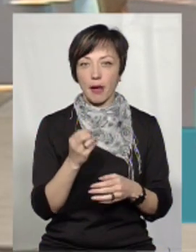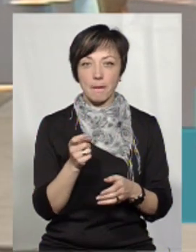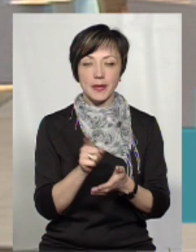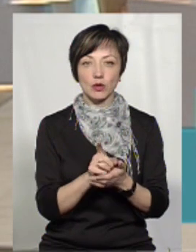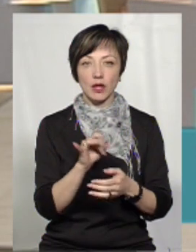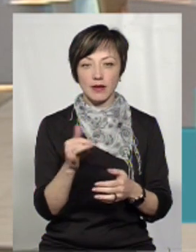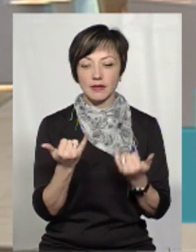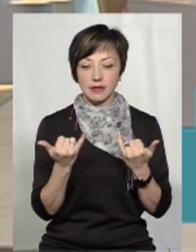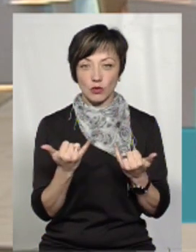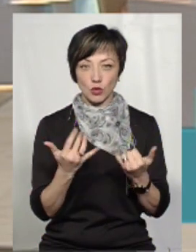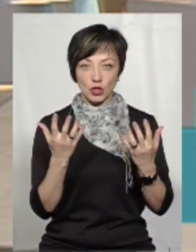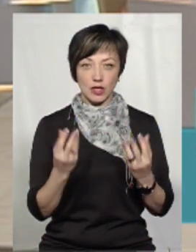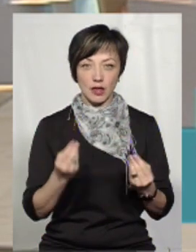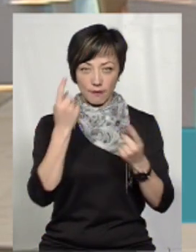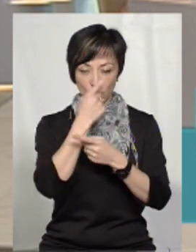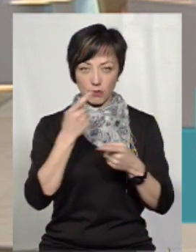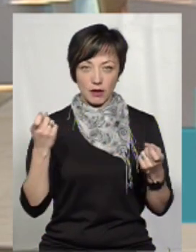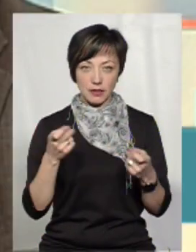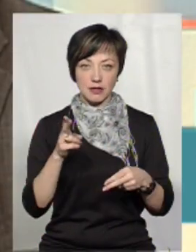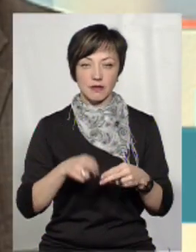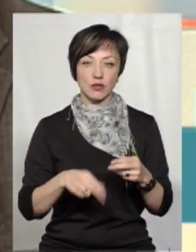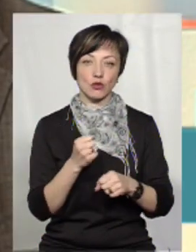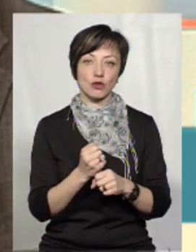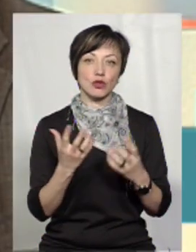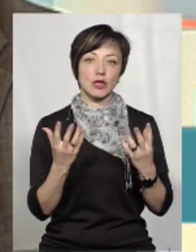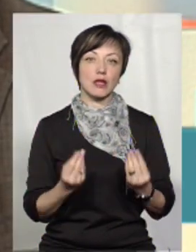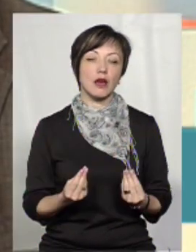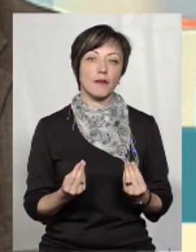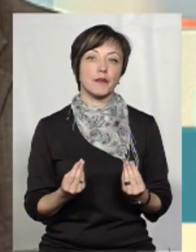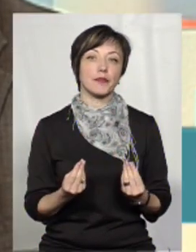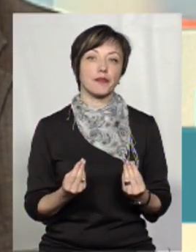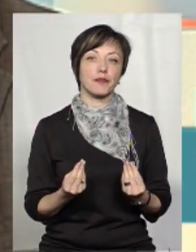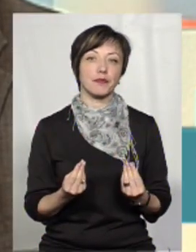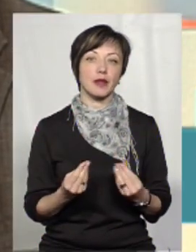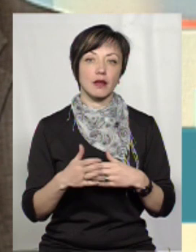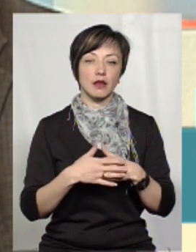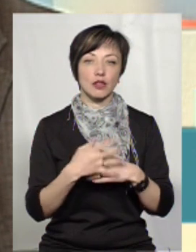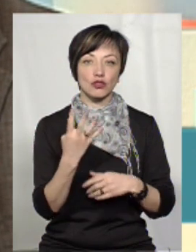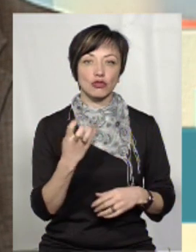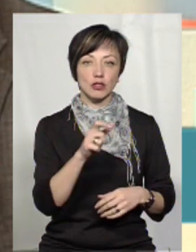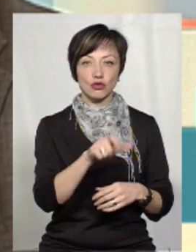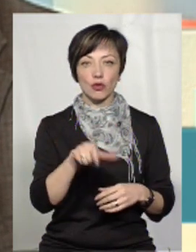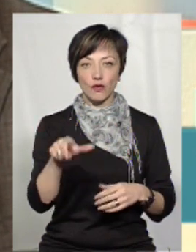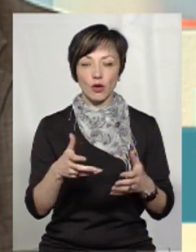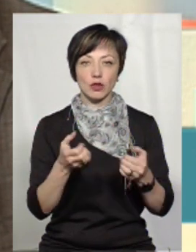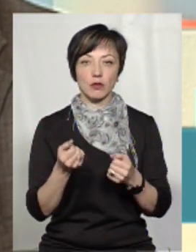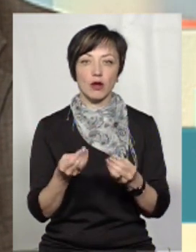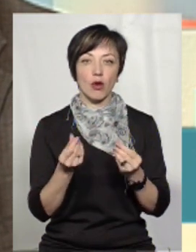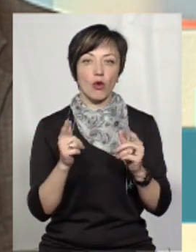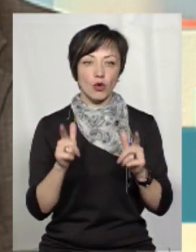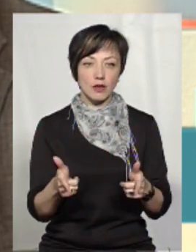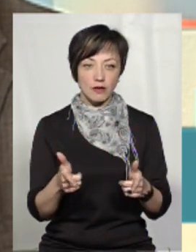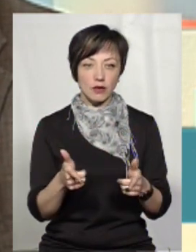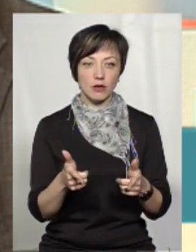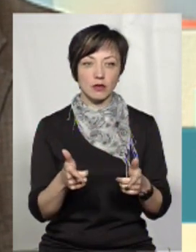то така оперативна інформація, яку на завершення робочого дня сьогодні, майже 400 чоловік отримали готівку